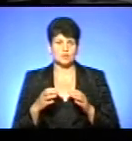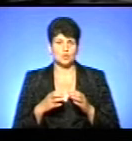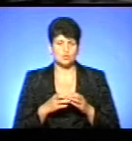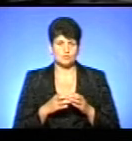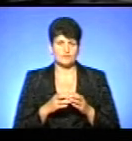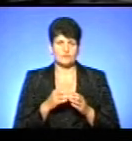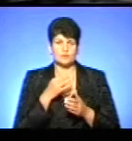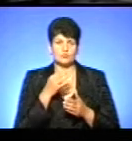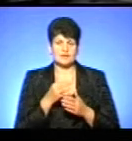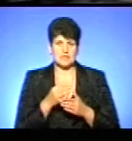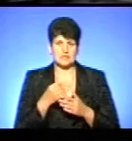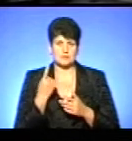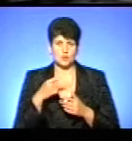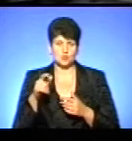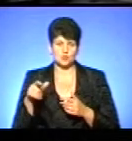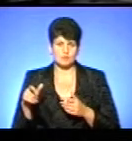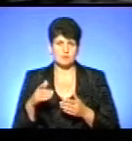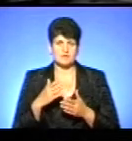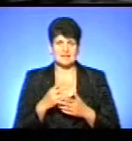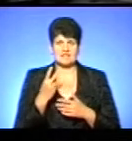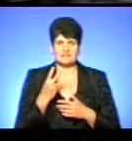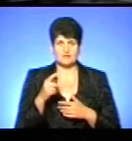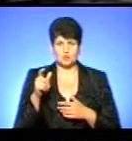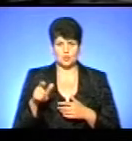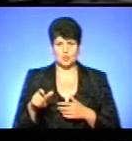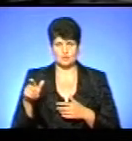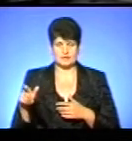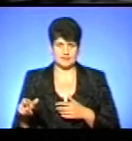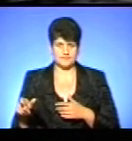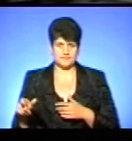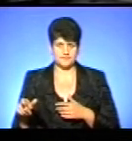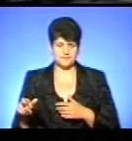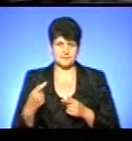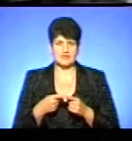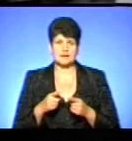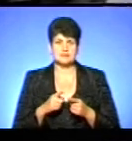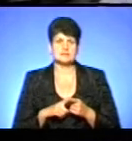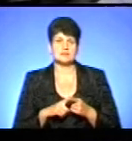відповідальними особами є дві людини. Це